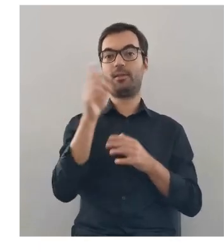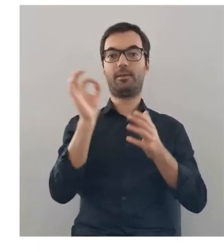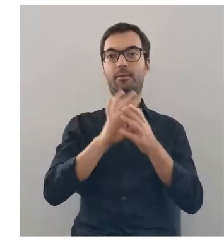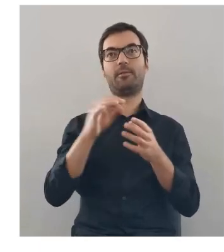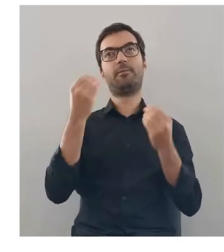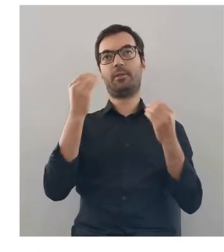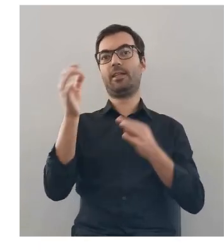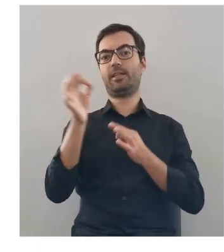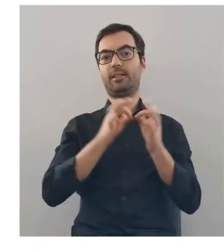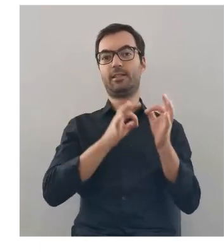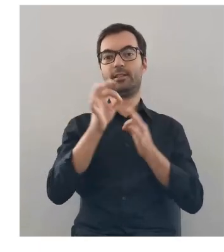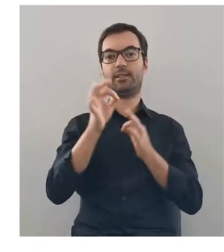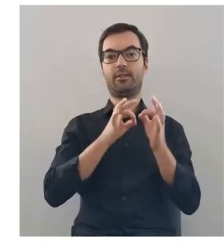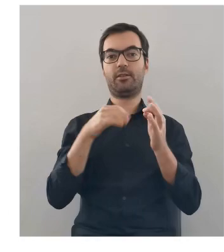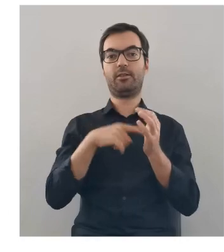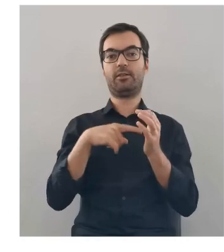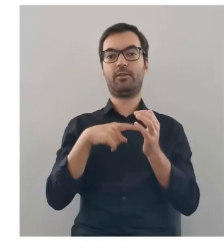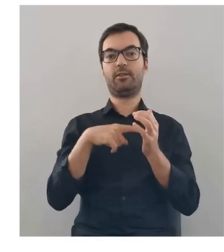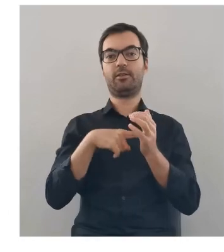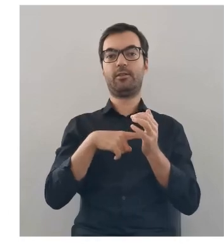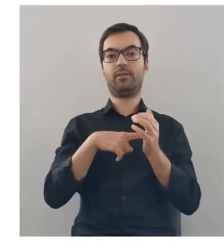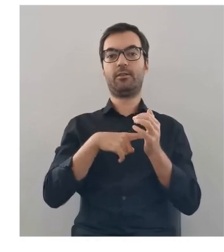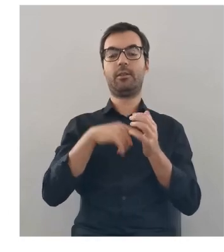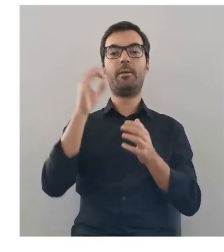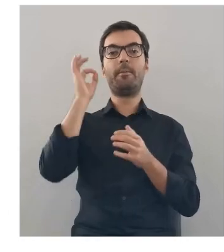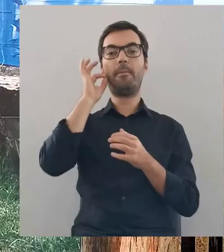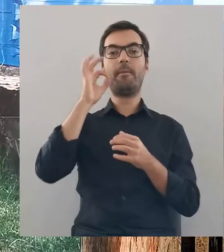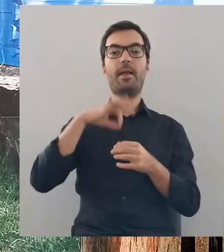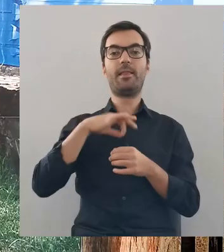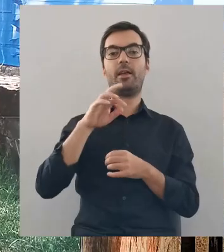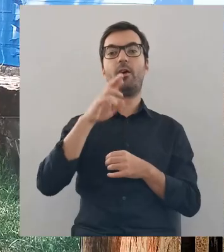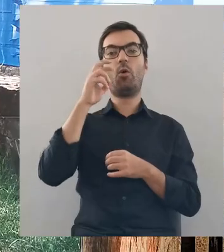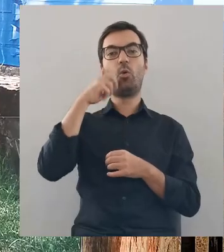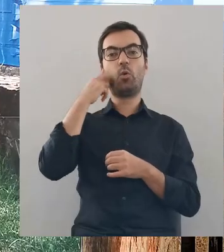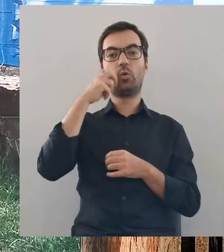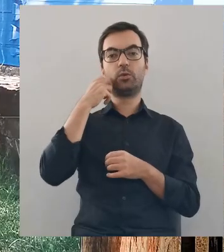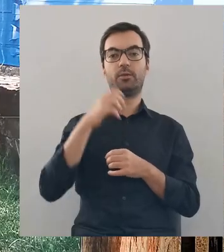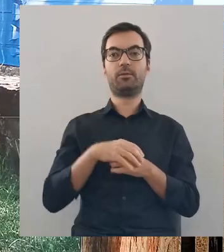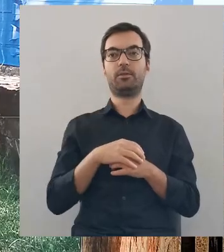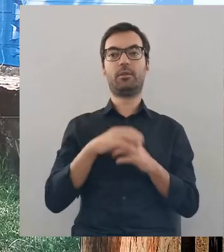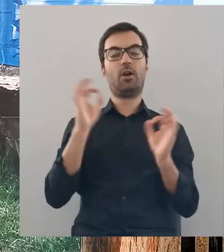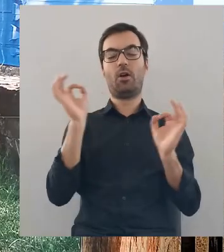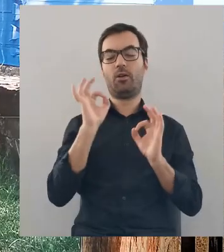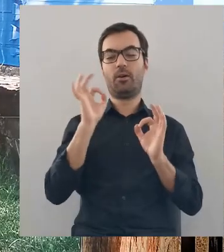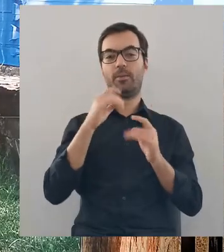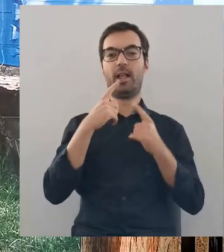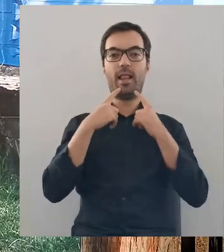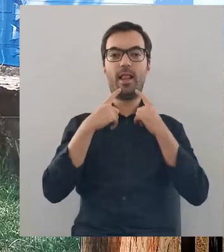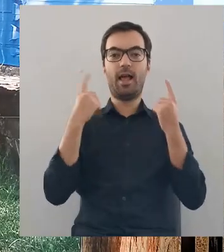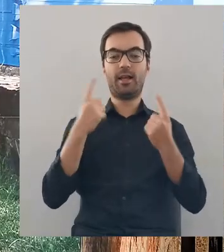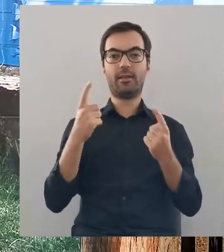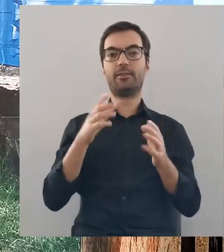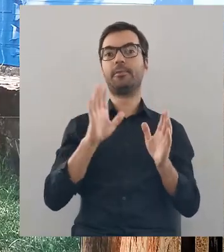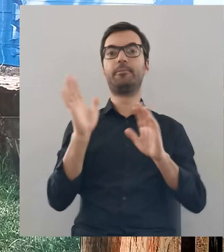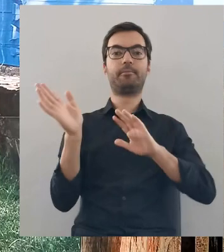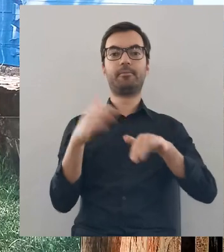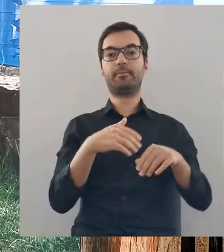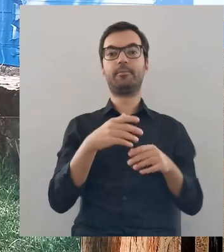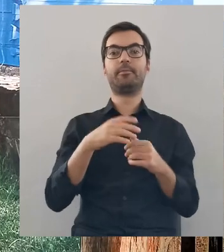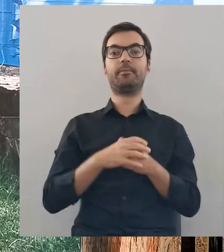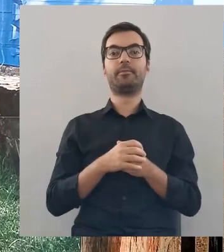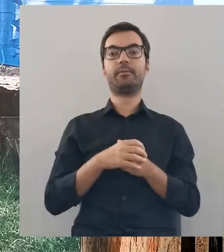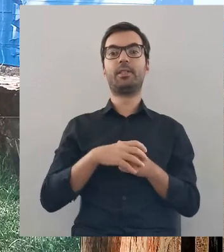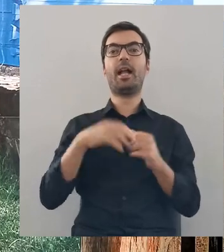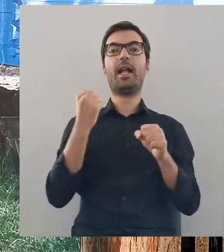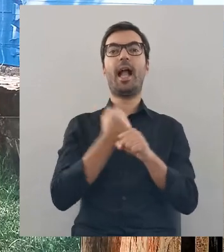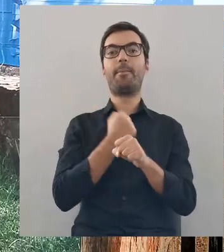Pamiętają Państwo niesamowitą historię o Pannie Róży? No, okrutna zupełnie legenda. Mijamy